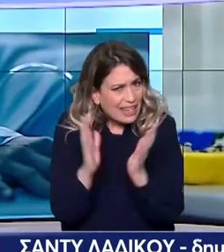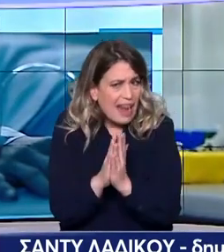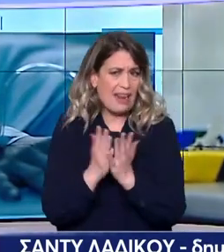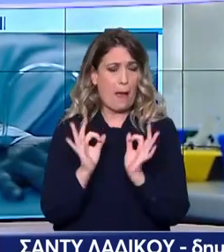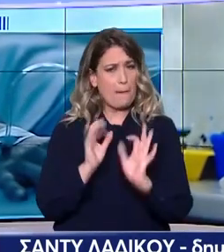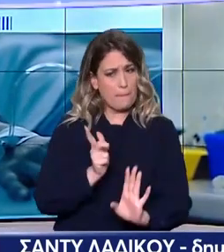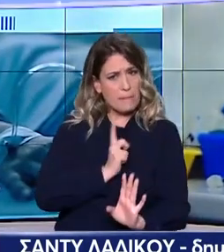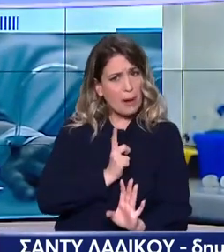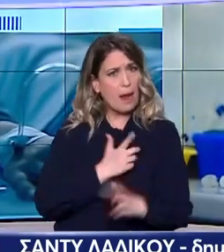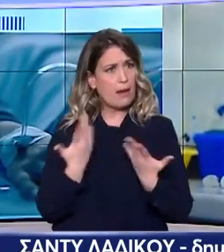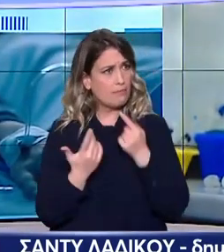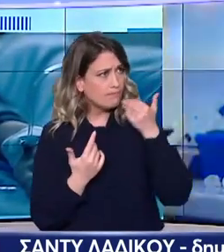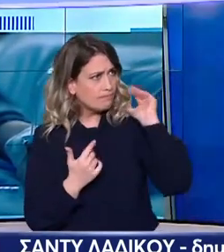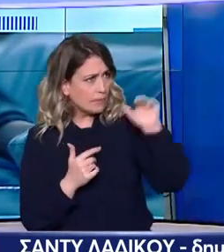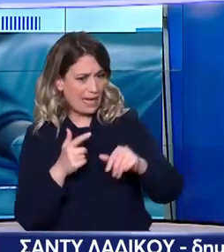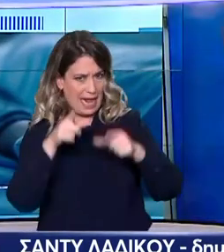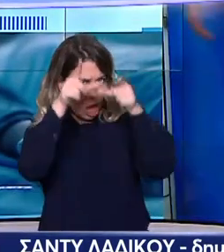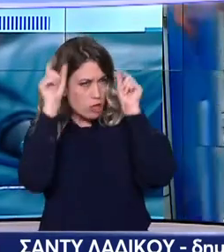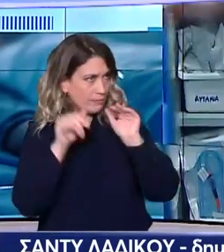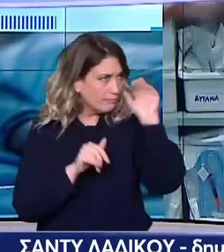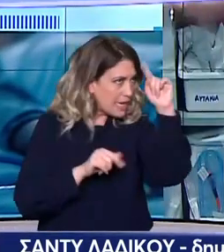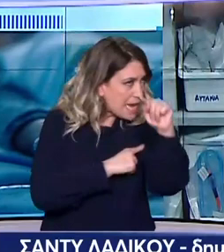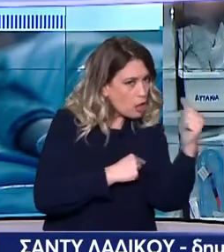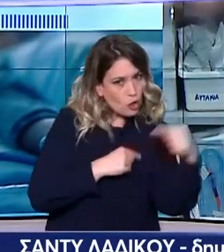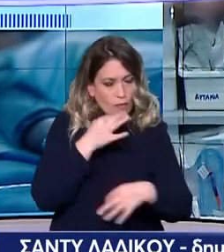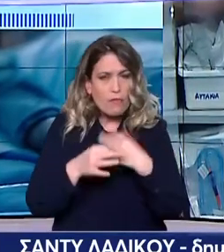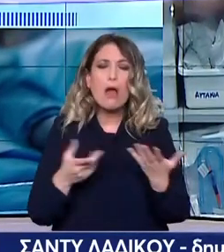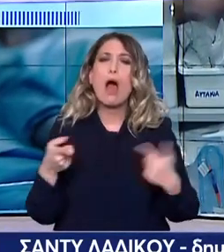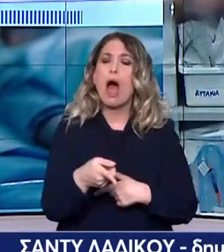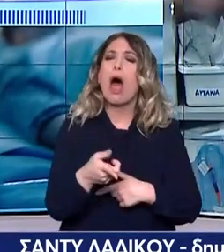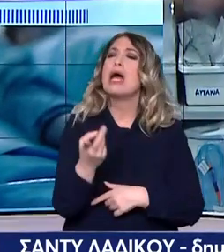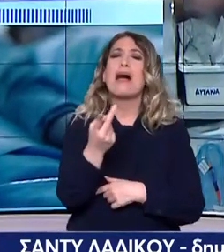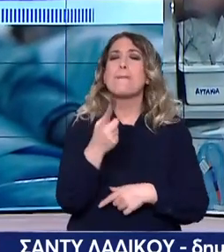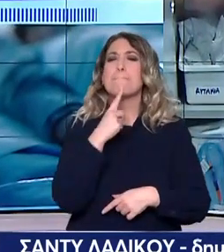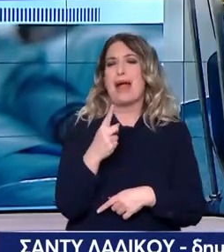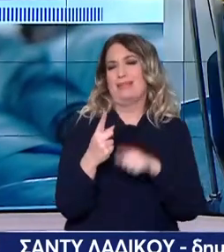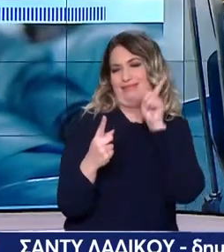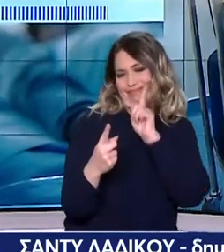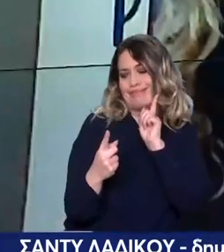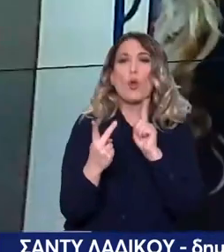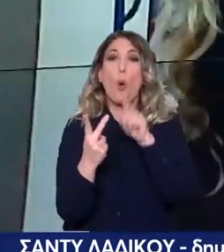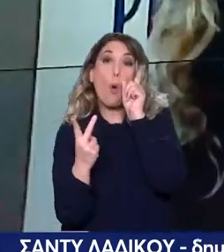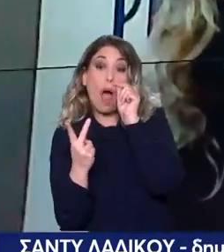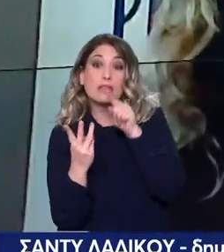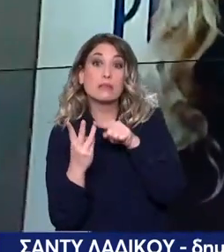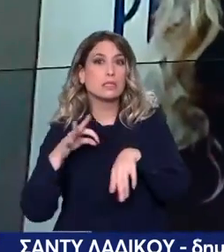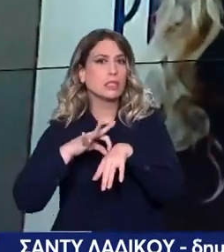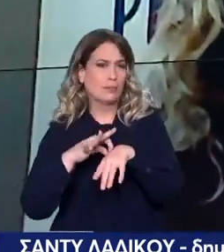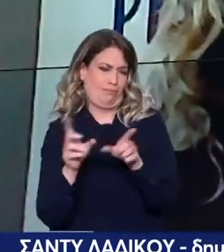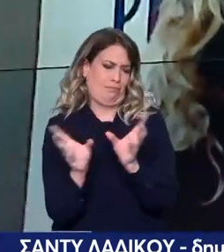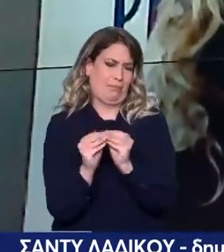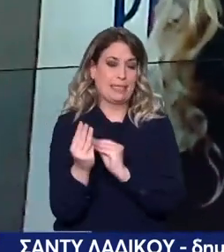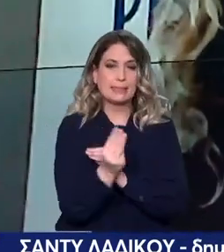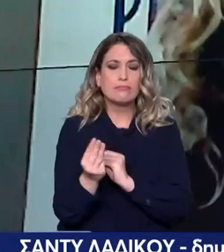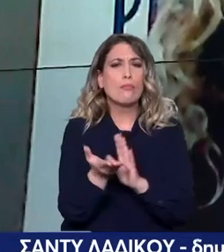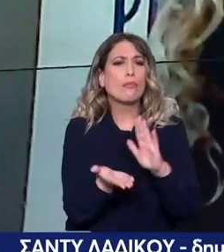στο ιατρείο του. Έφυγαν λοιπόν, όπως ισχυρίζονται οι ιατρικοί κύκλοι του νοσοκομείου, και αντί τις